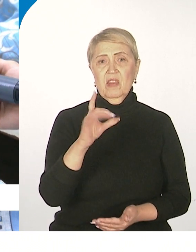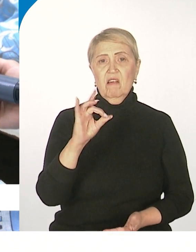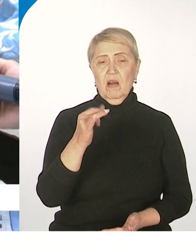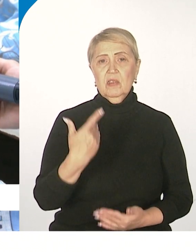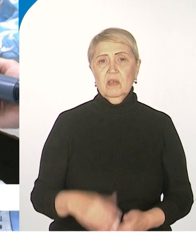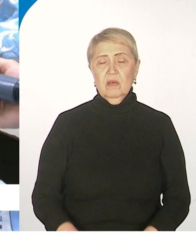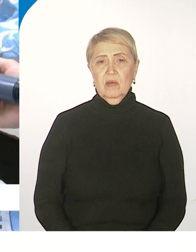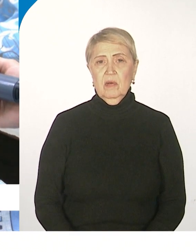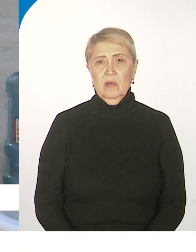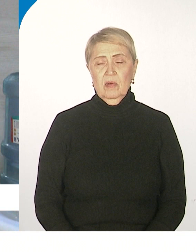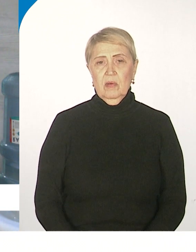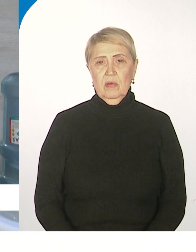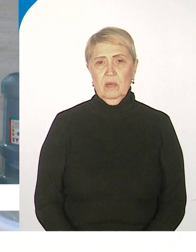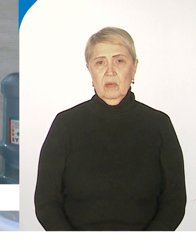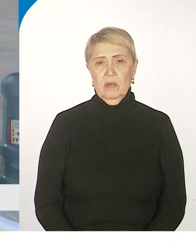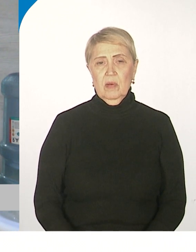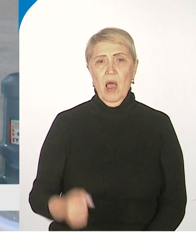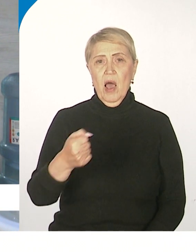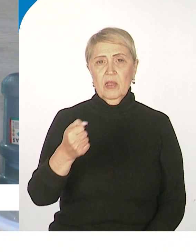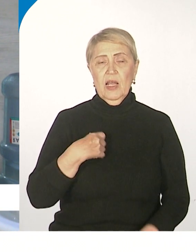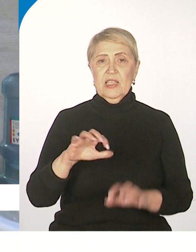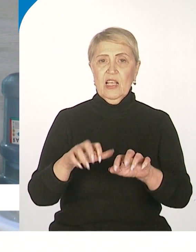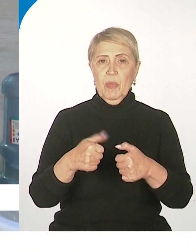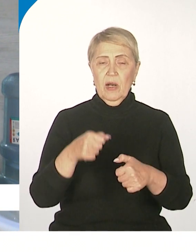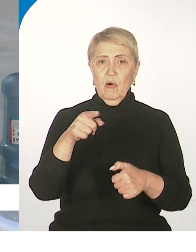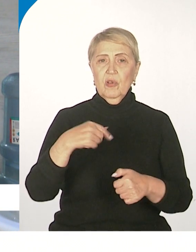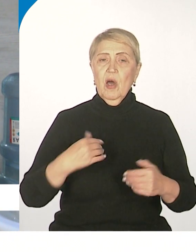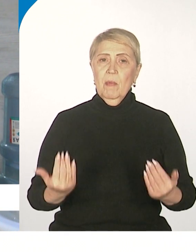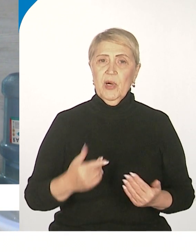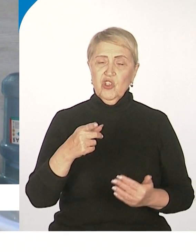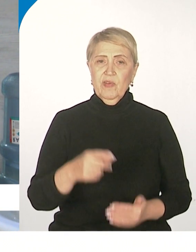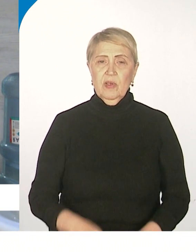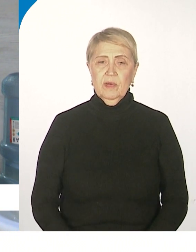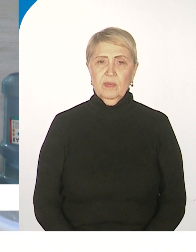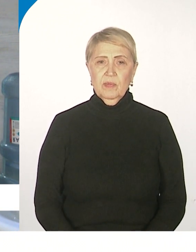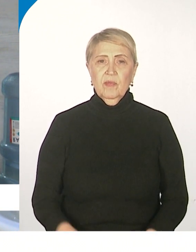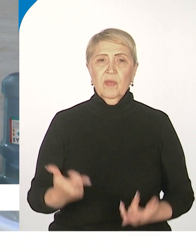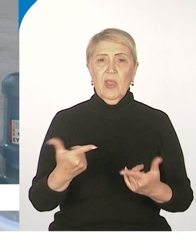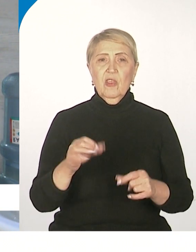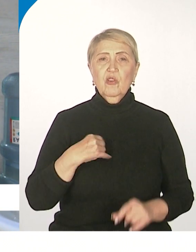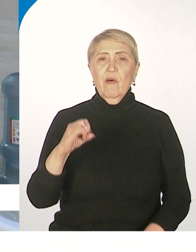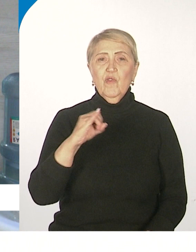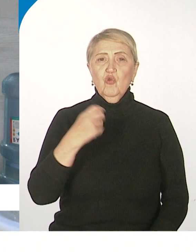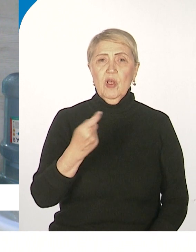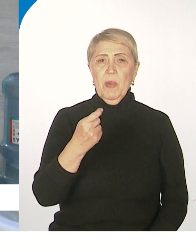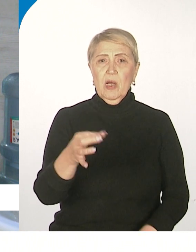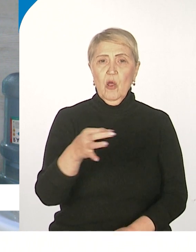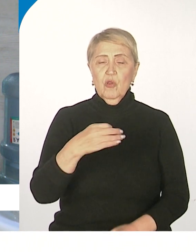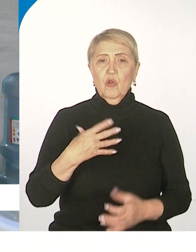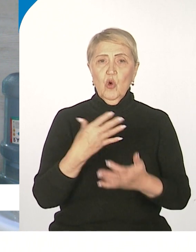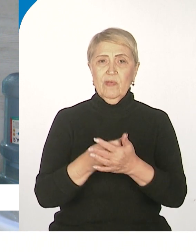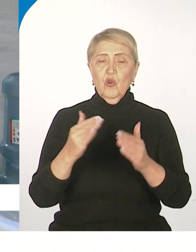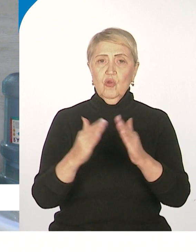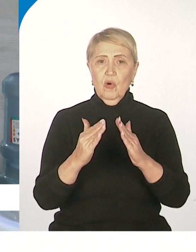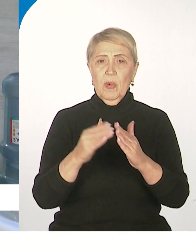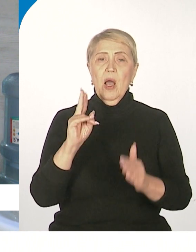и так помогли. Андрея забрали. Он проживает где-то в южном микрорайоне. Как